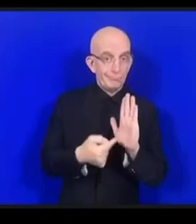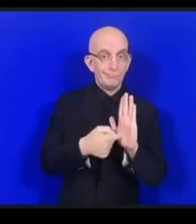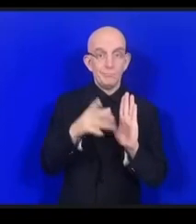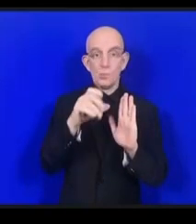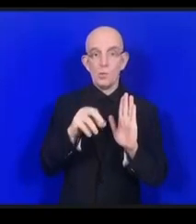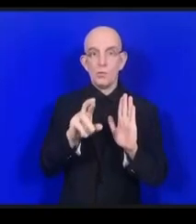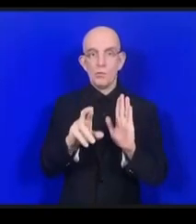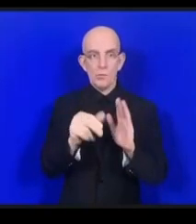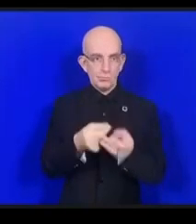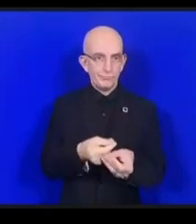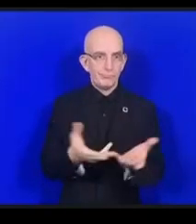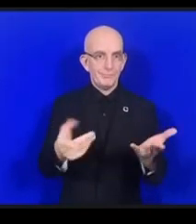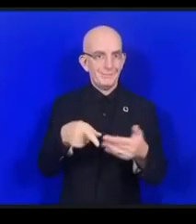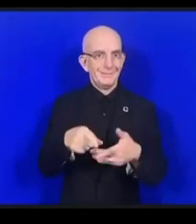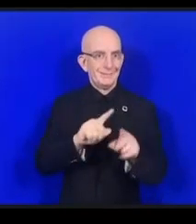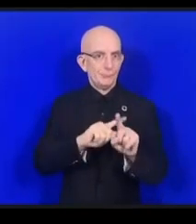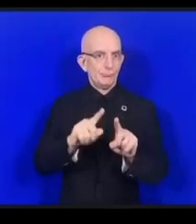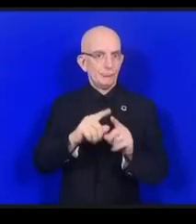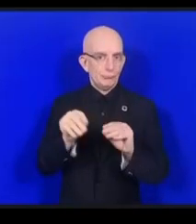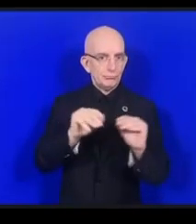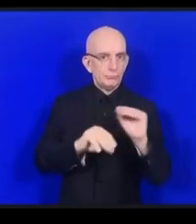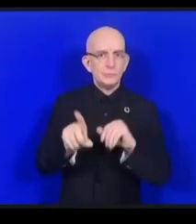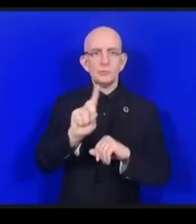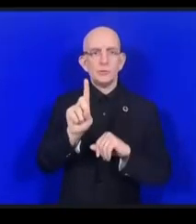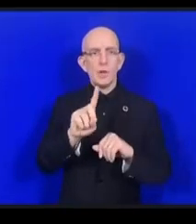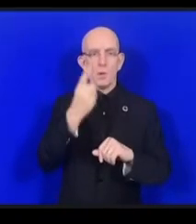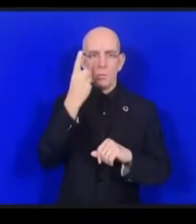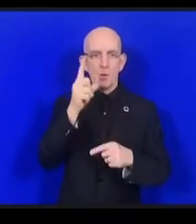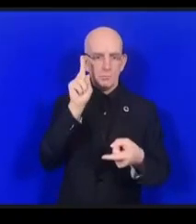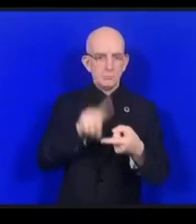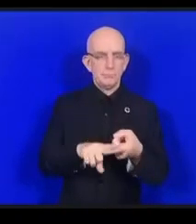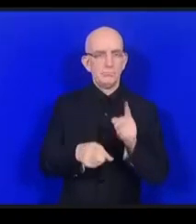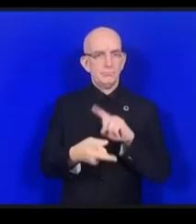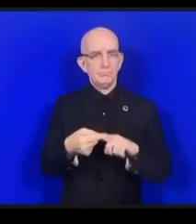continuer lorsque le système a été abandonné ou a disparu.